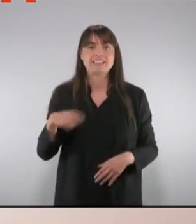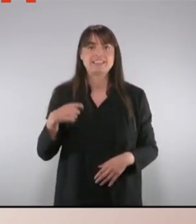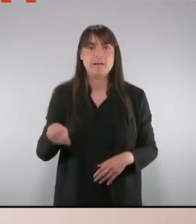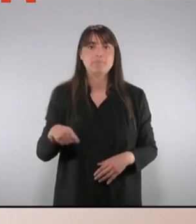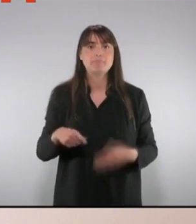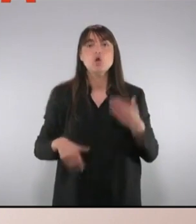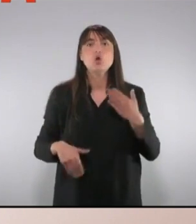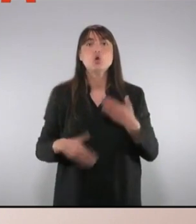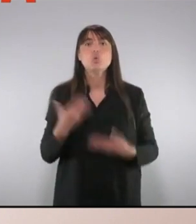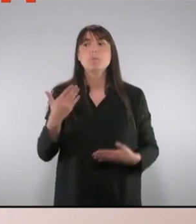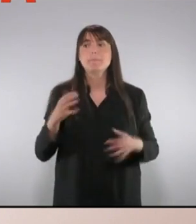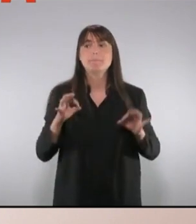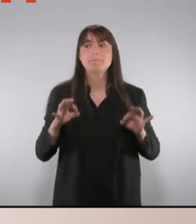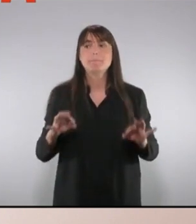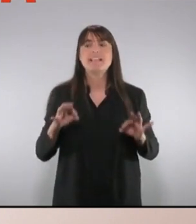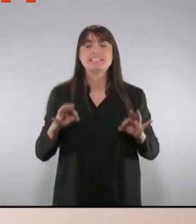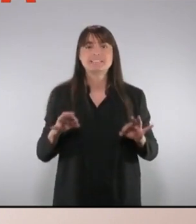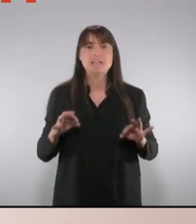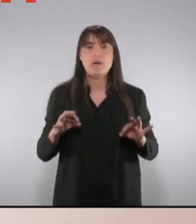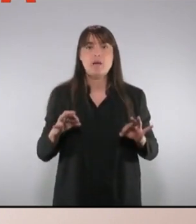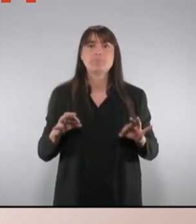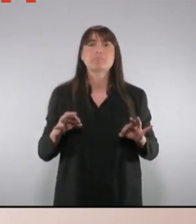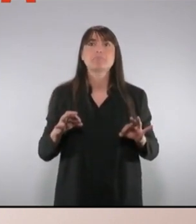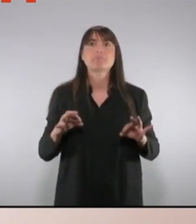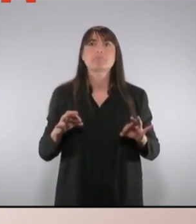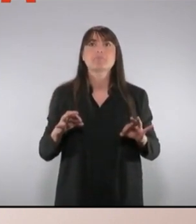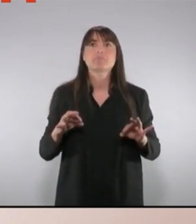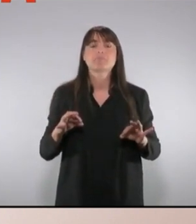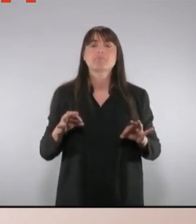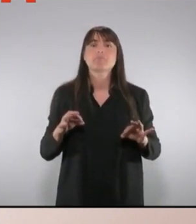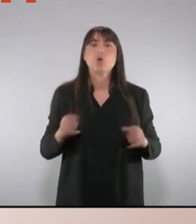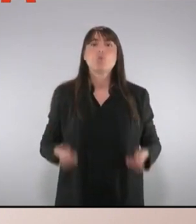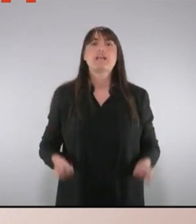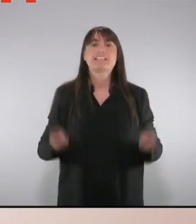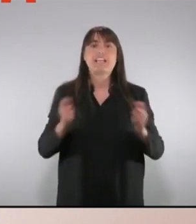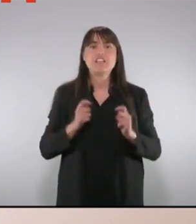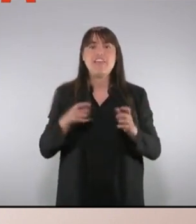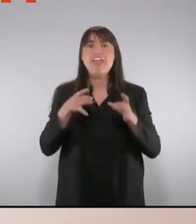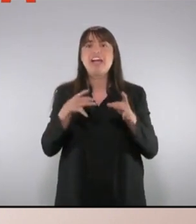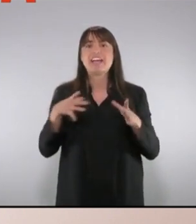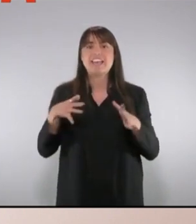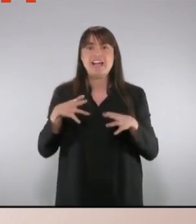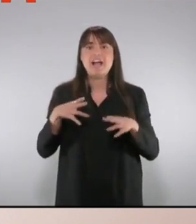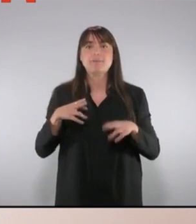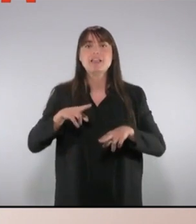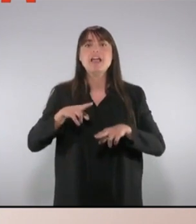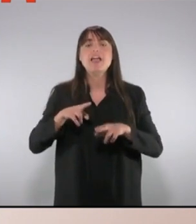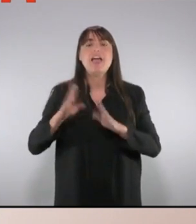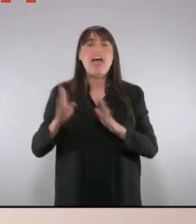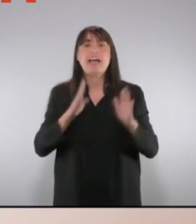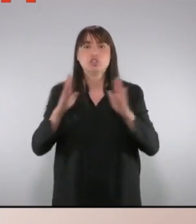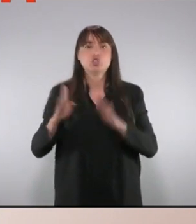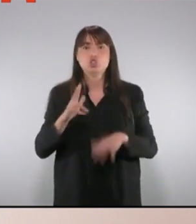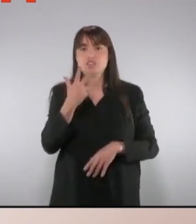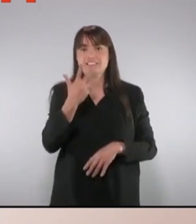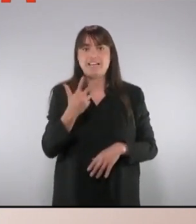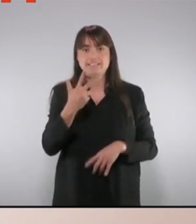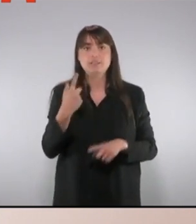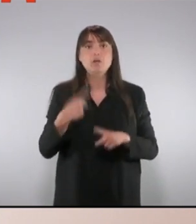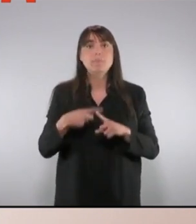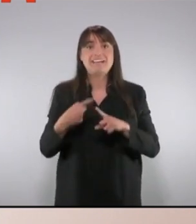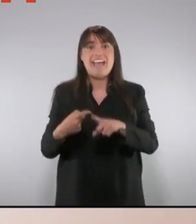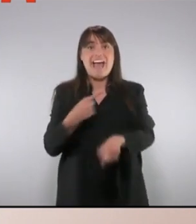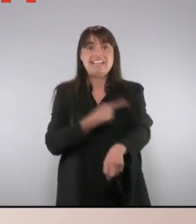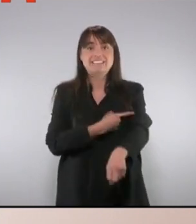Comença o ha començat el que podríem anomenar una tragèdia grega en tres actes, amb aquestes tres mocions de l'extrema dreta, que